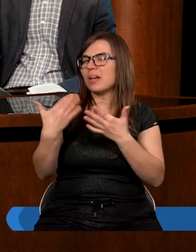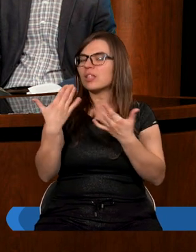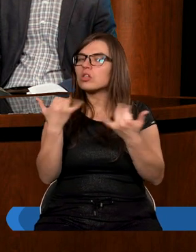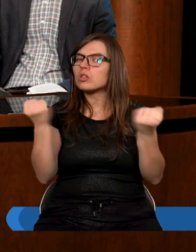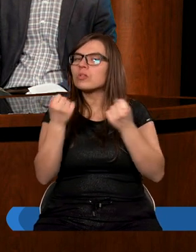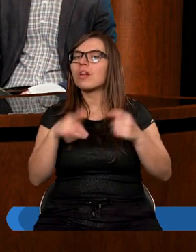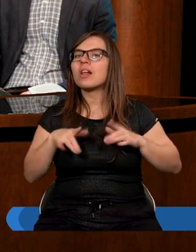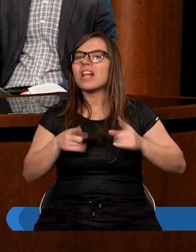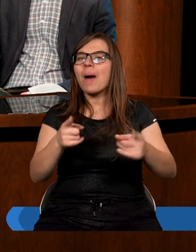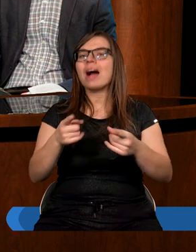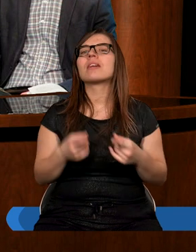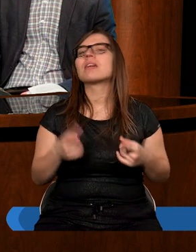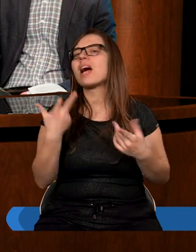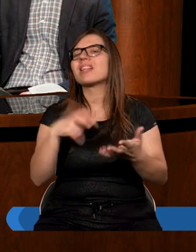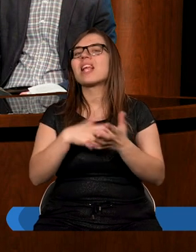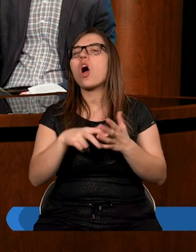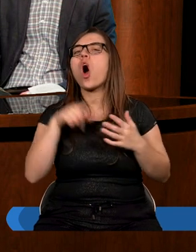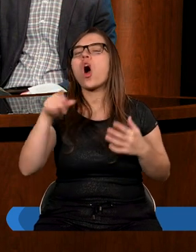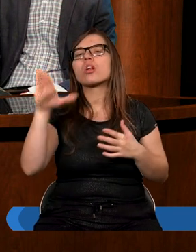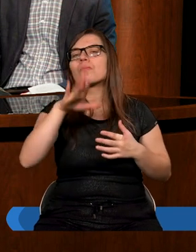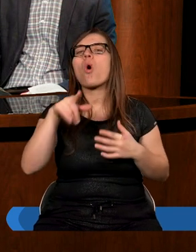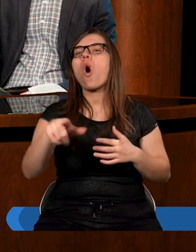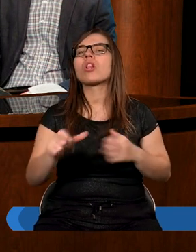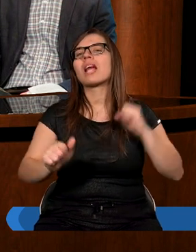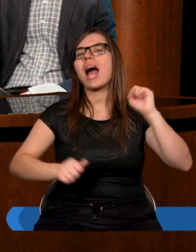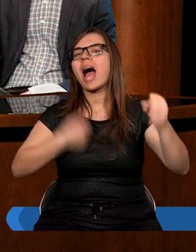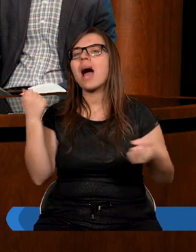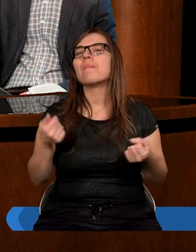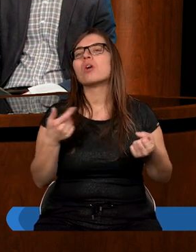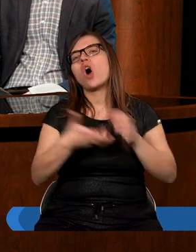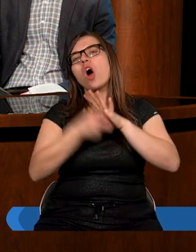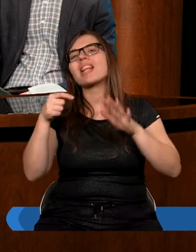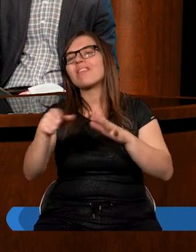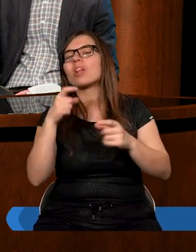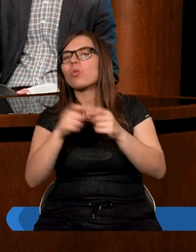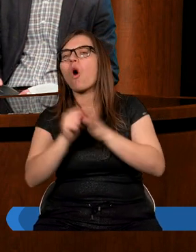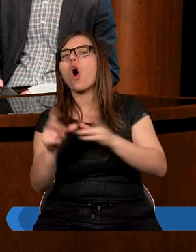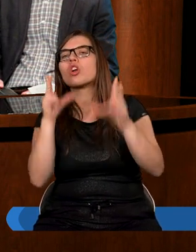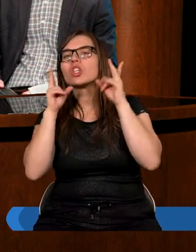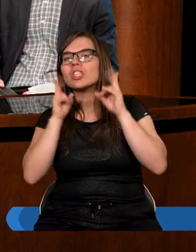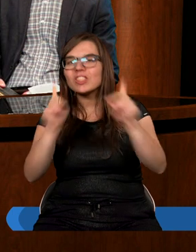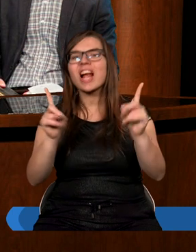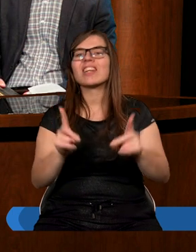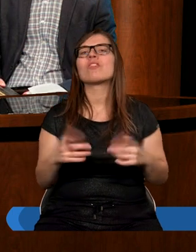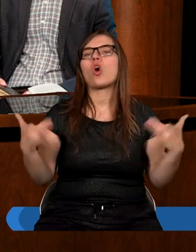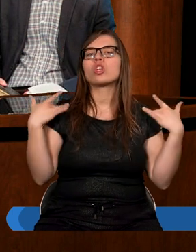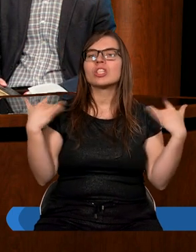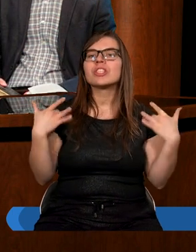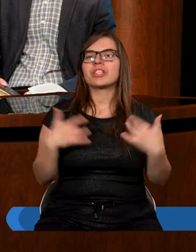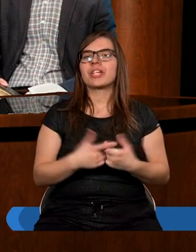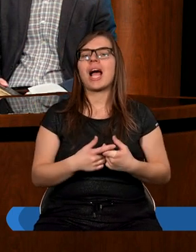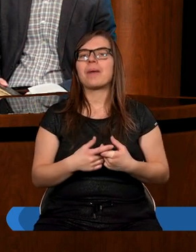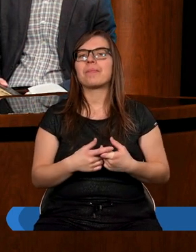przecież nie chodzi Bogu o to, aby oderwać to słowo od rzeczywistości życia, czy tą postawę od rzeczywistości życia.